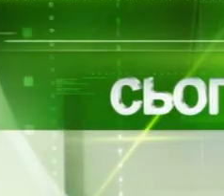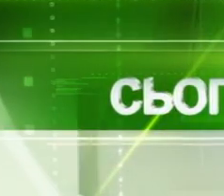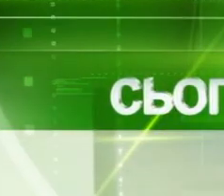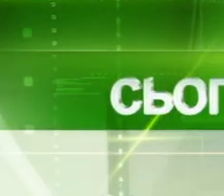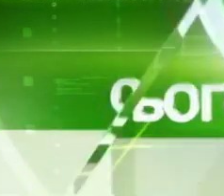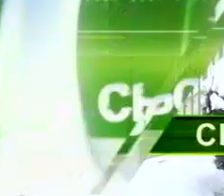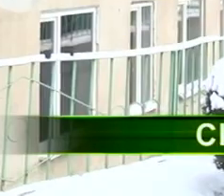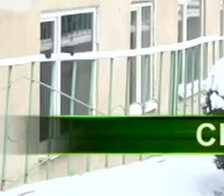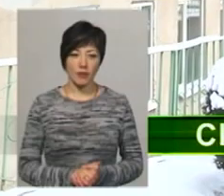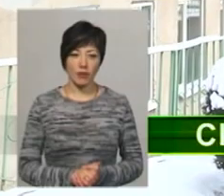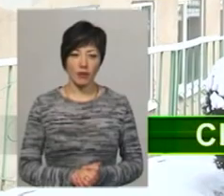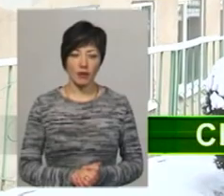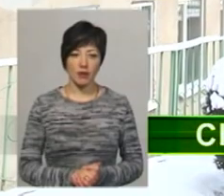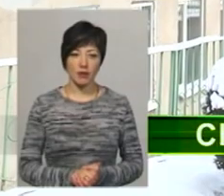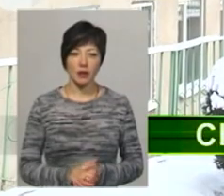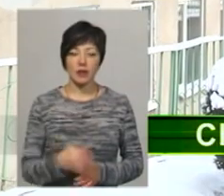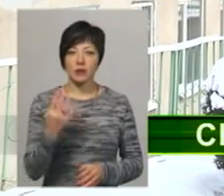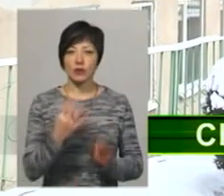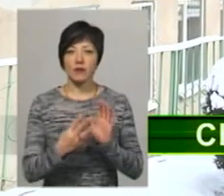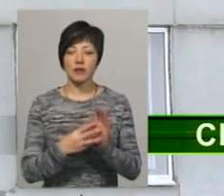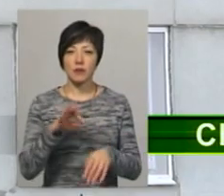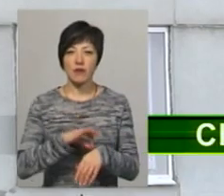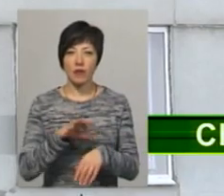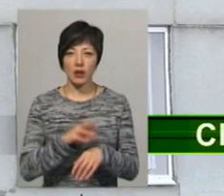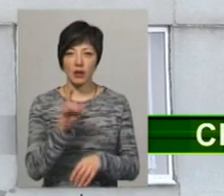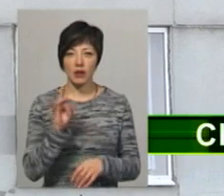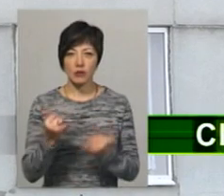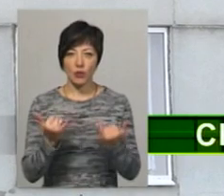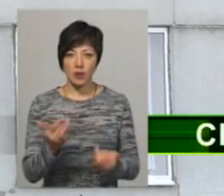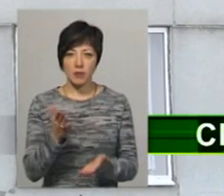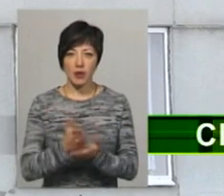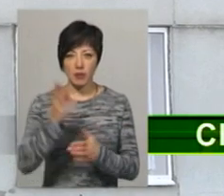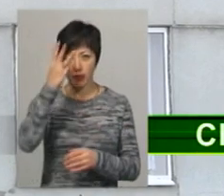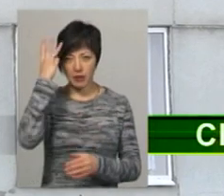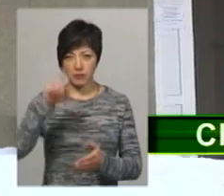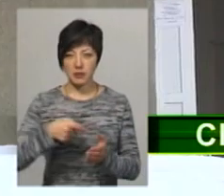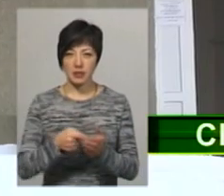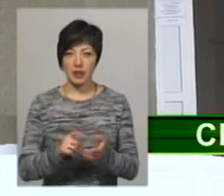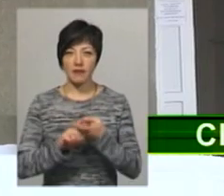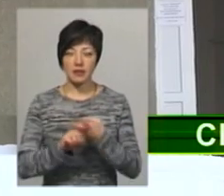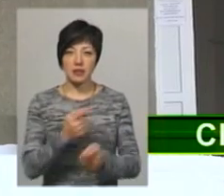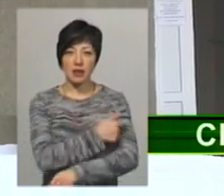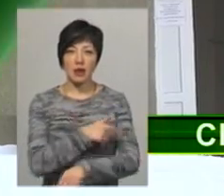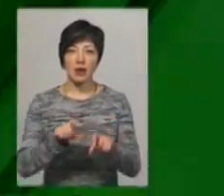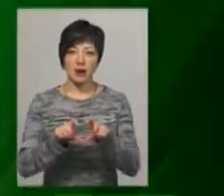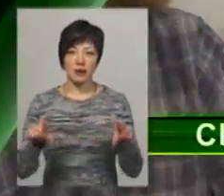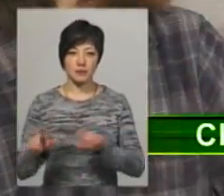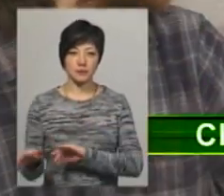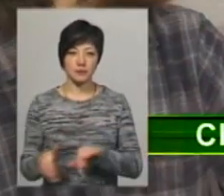Музика 48 хворих на КІР сьогодні перебувають у Хмельницькій міській інфекційній лікарні.